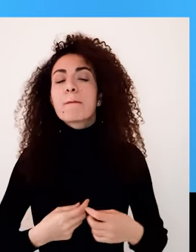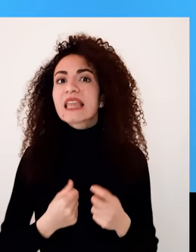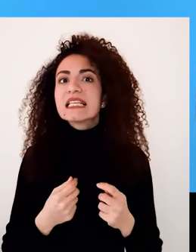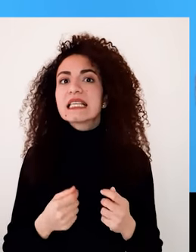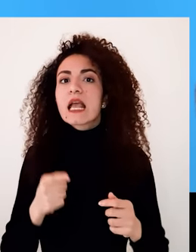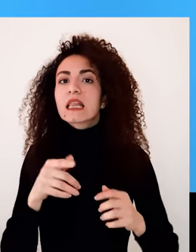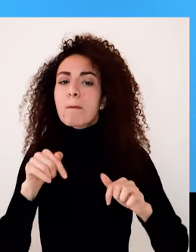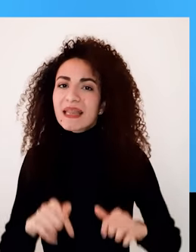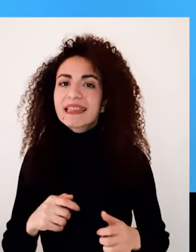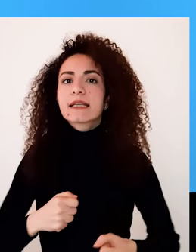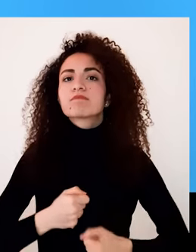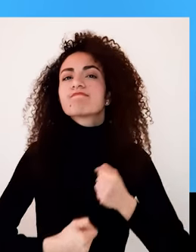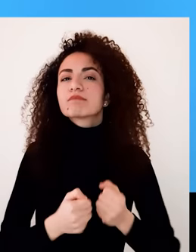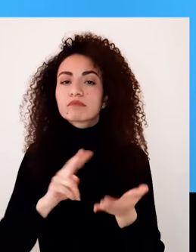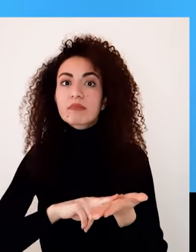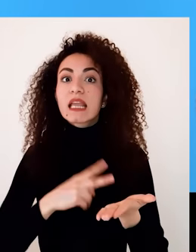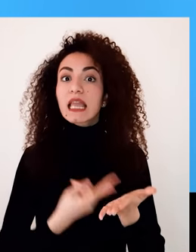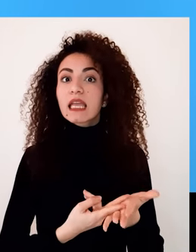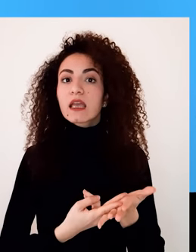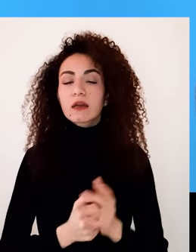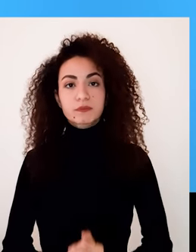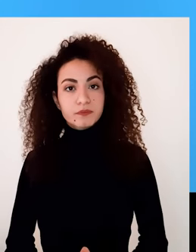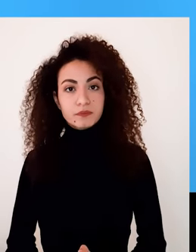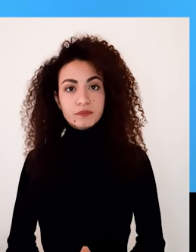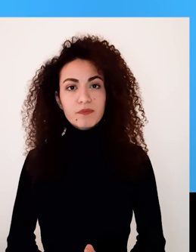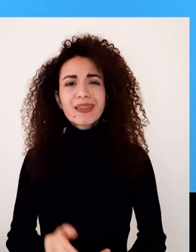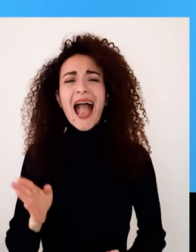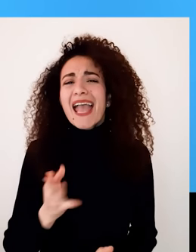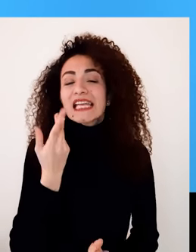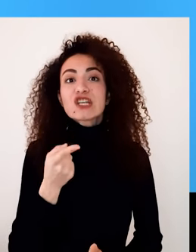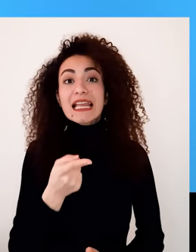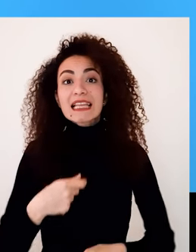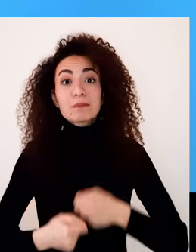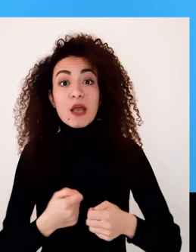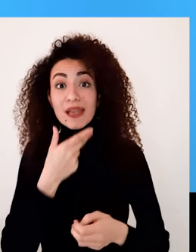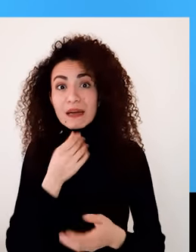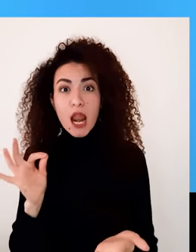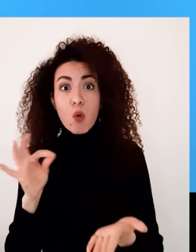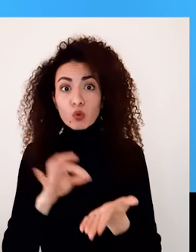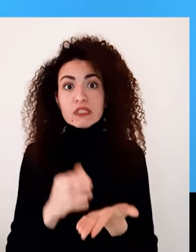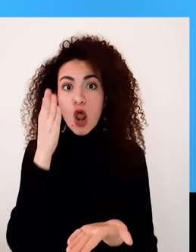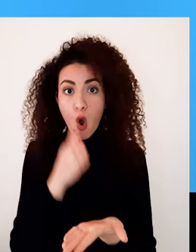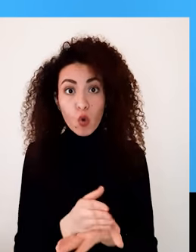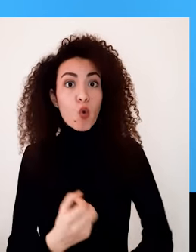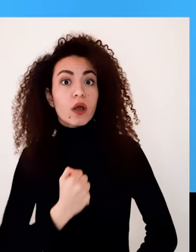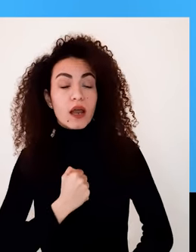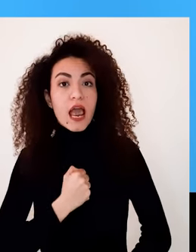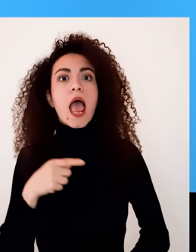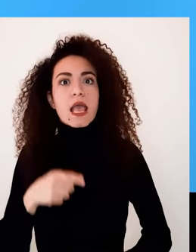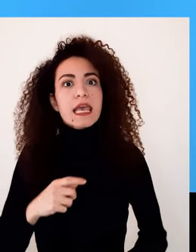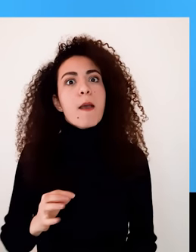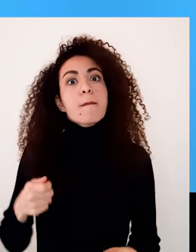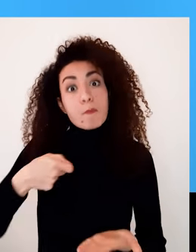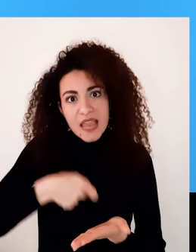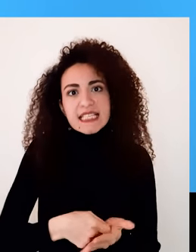على التأثير على هذه الإمور هو مفتاح التغيير وكأمرأة ذات إعاقة كوني أكيدة أن أي مبادرة بتخديها لحصول أحقوقك